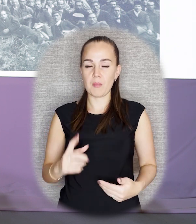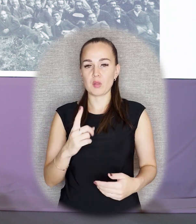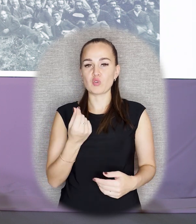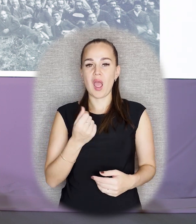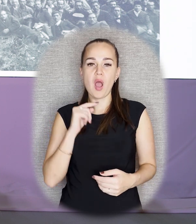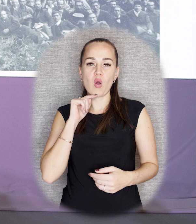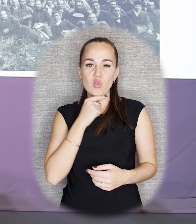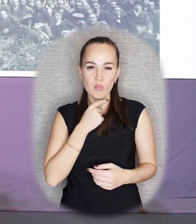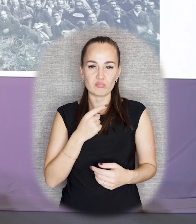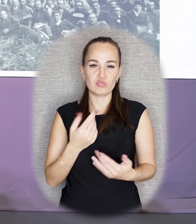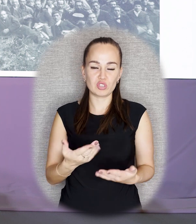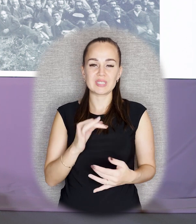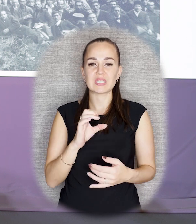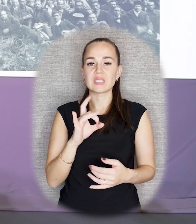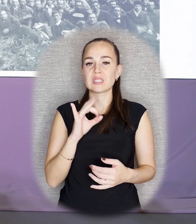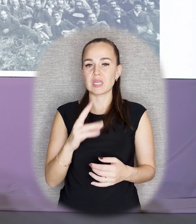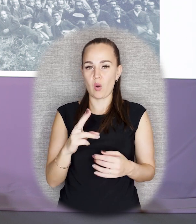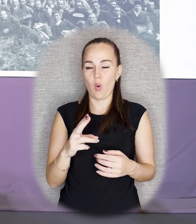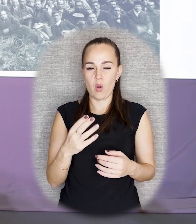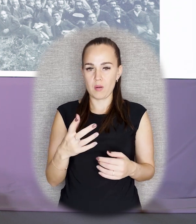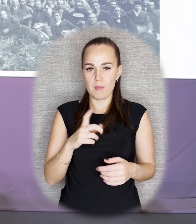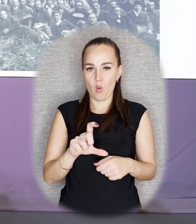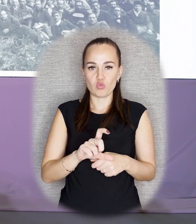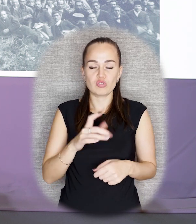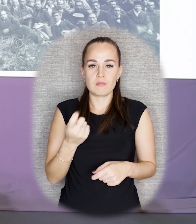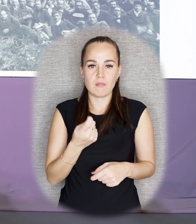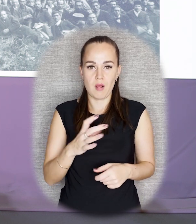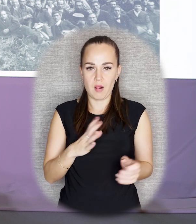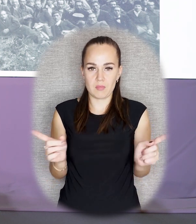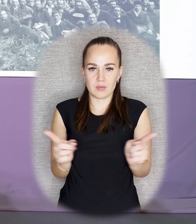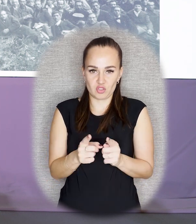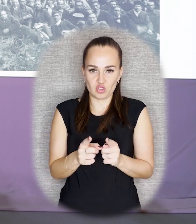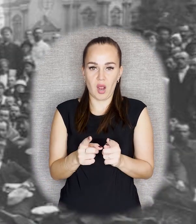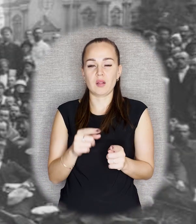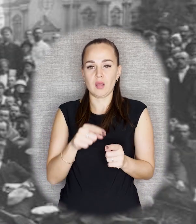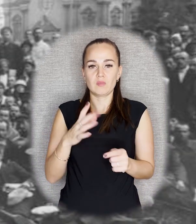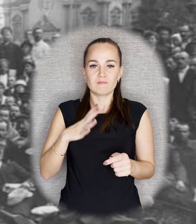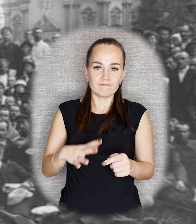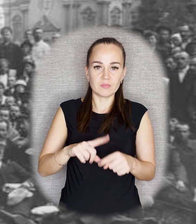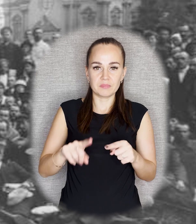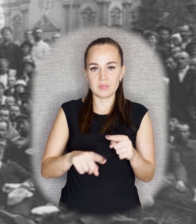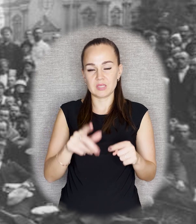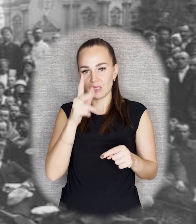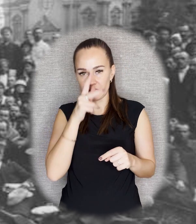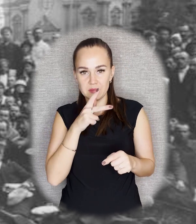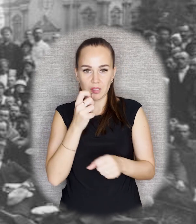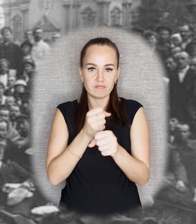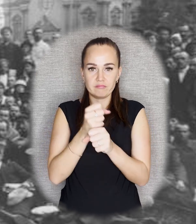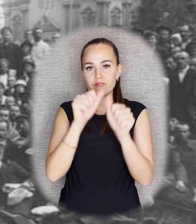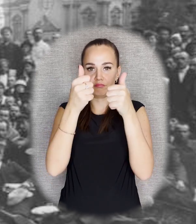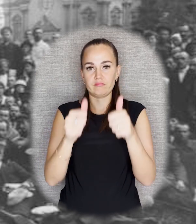экономическими соображениями, так и сроками работы. Сроки были очень сжатые, скульпторам на работу отводилось 3 месяца,